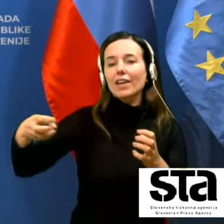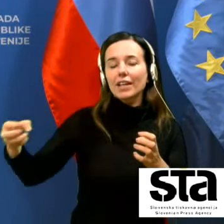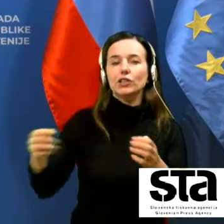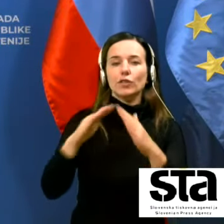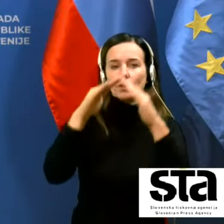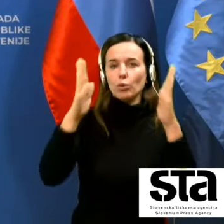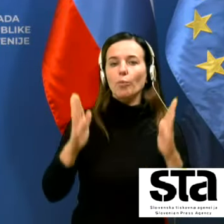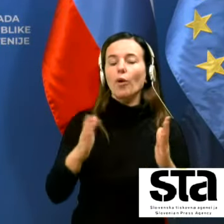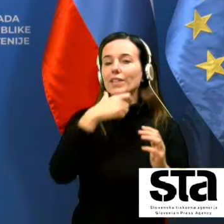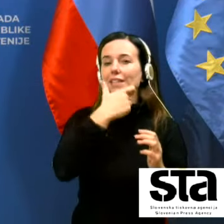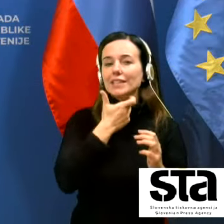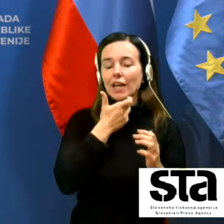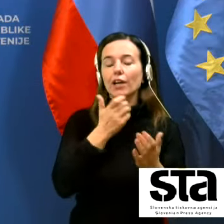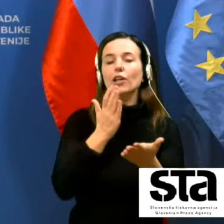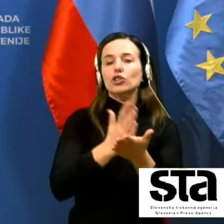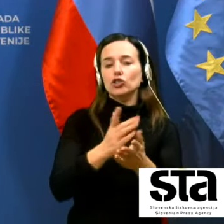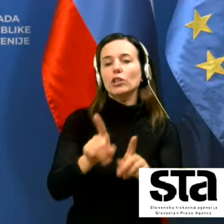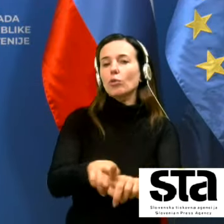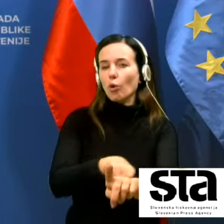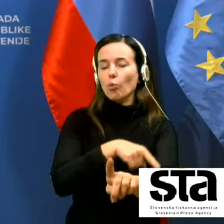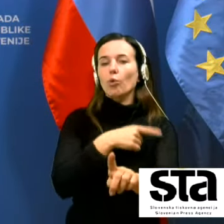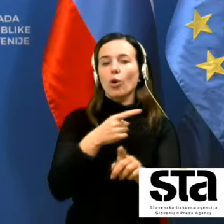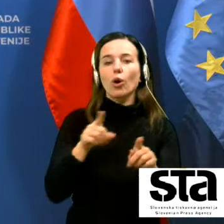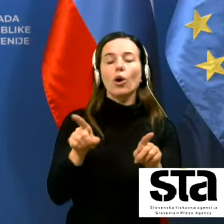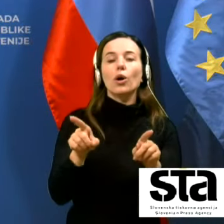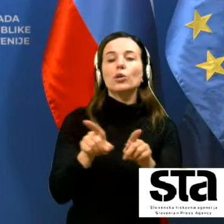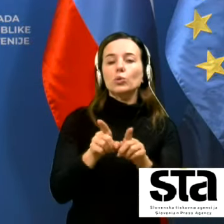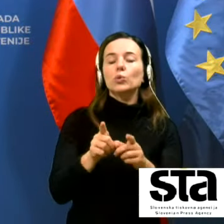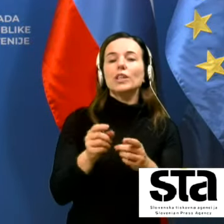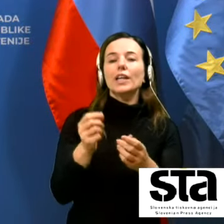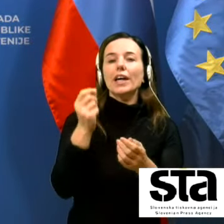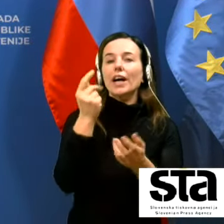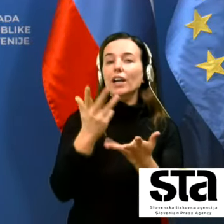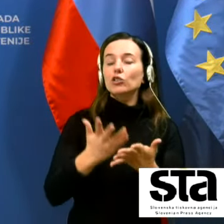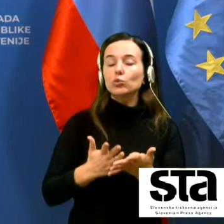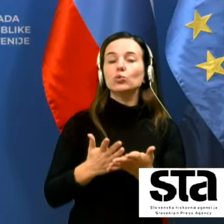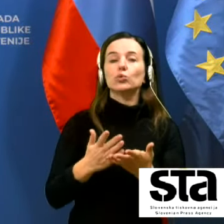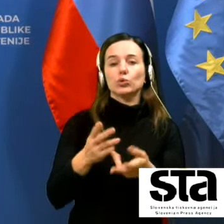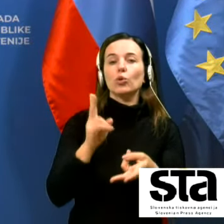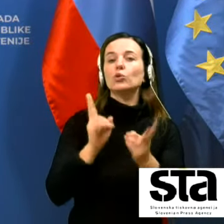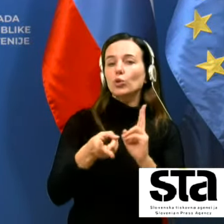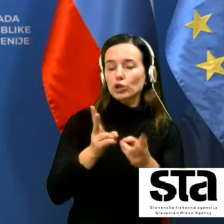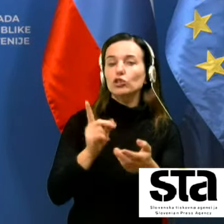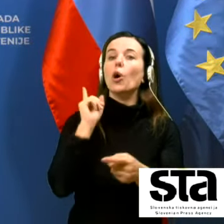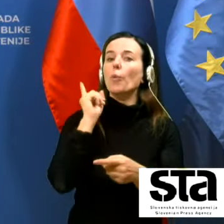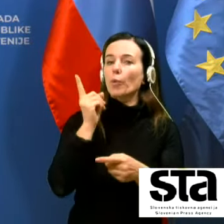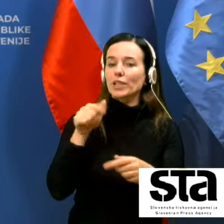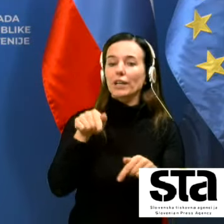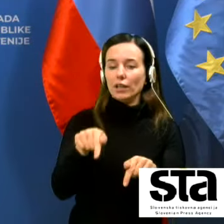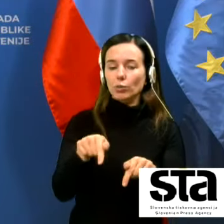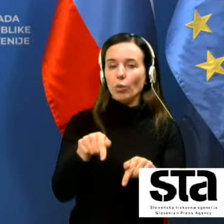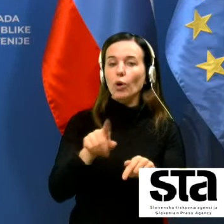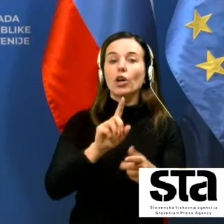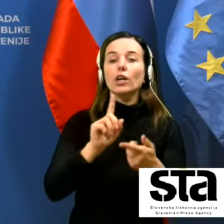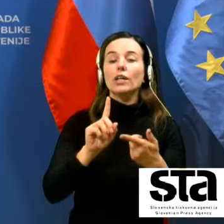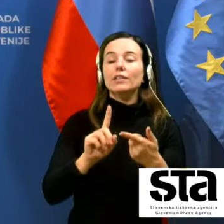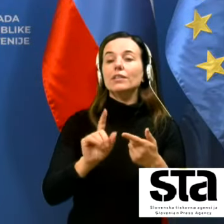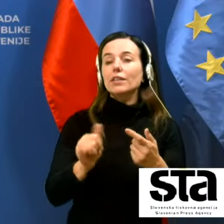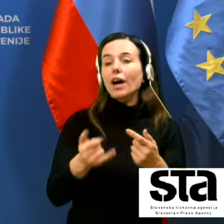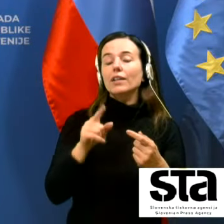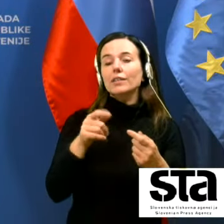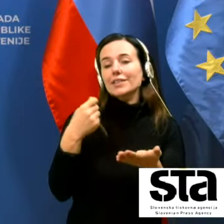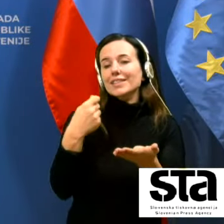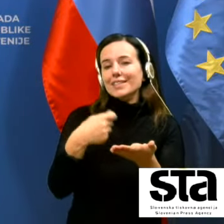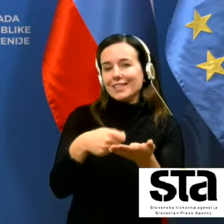že vrsto let tudi računsko sodišče je na njo upozarjalo namreč da ne bi bila cena